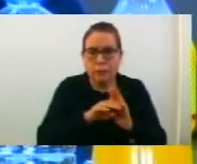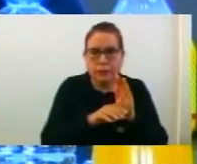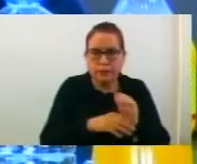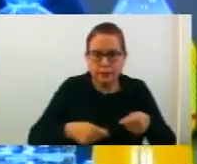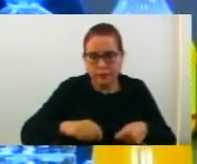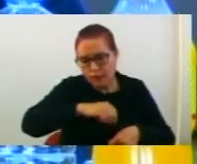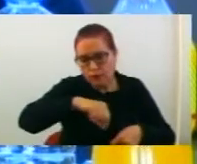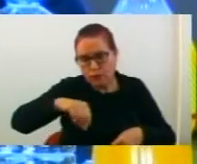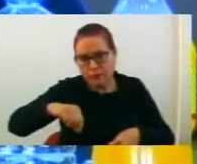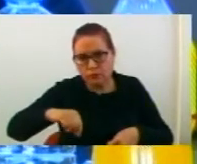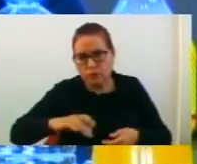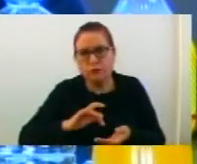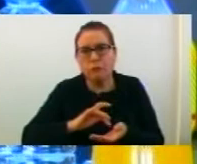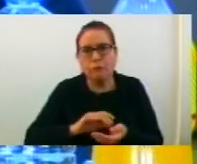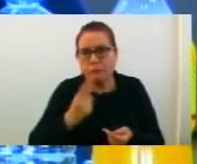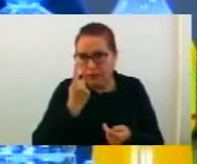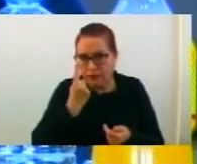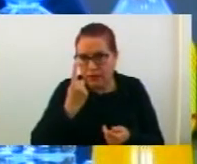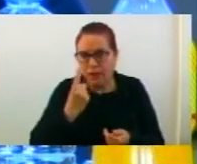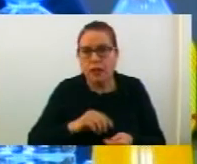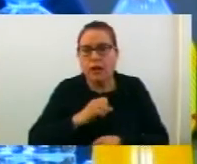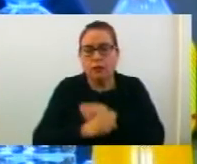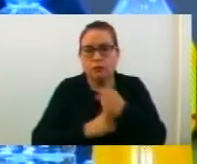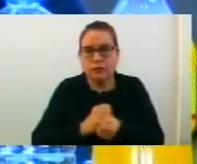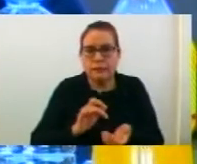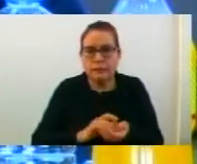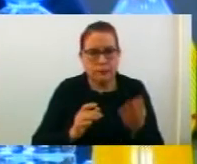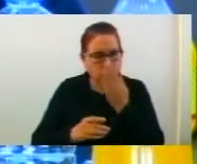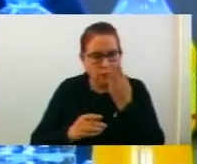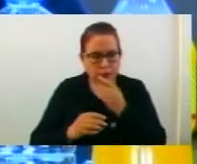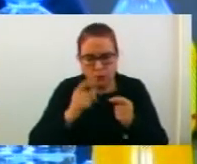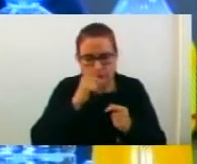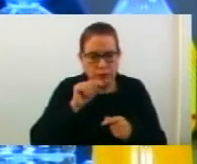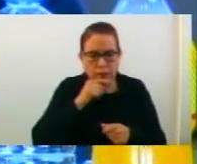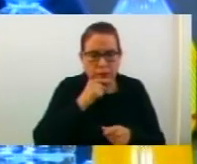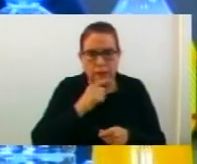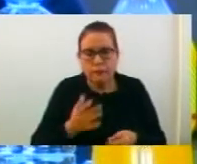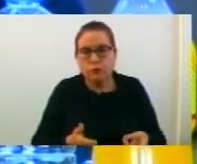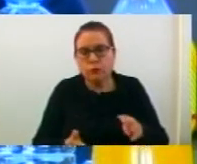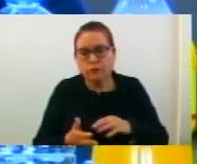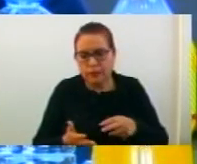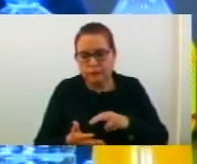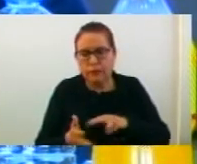запишување на ученици во прва година во Среднито Общински училище во Община Струмица во учебната 2017